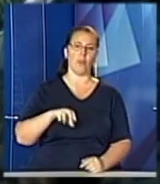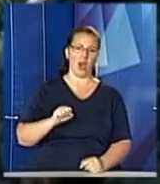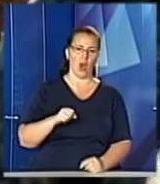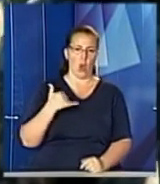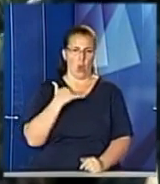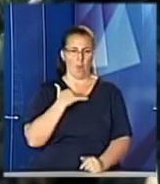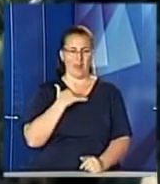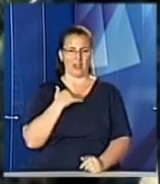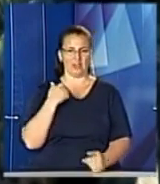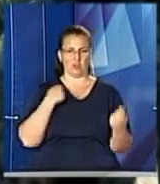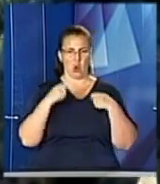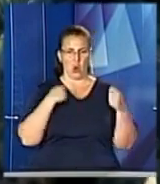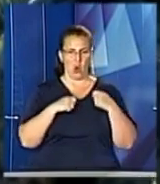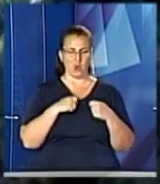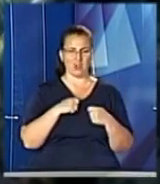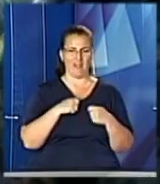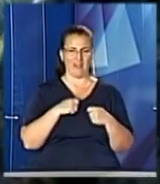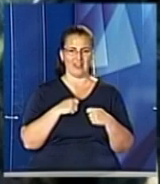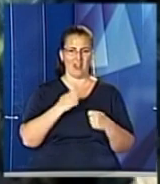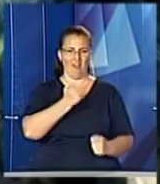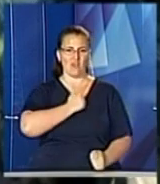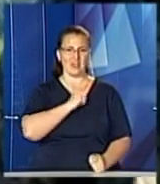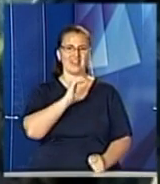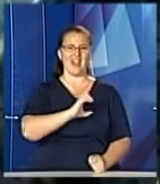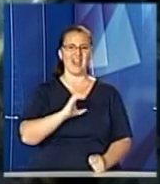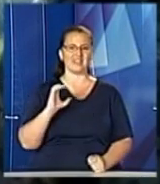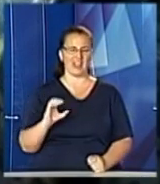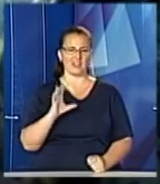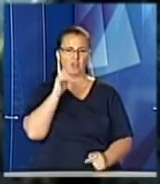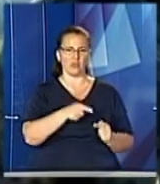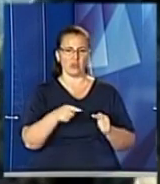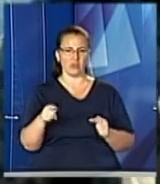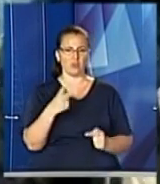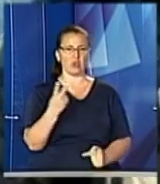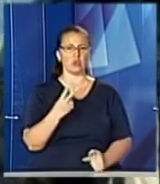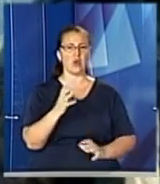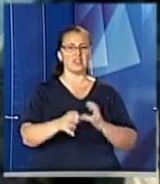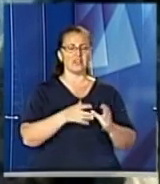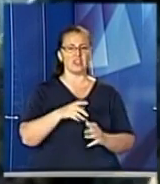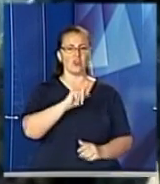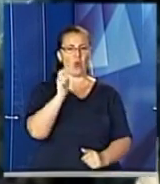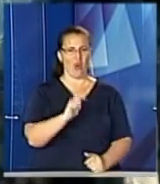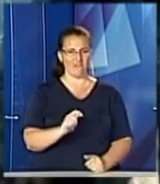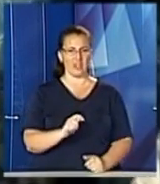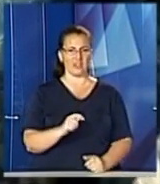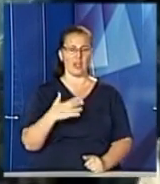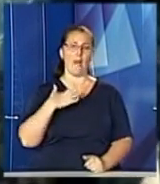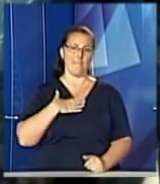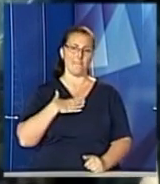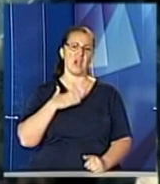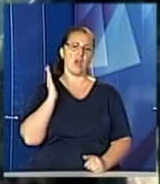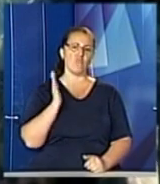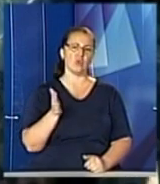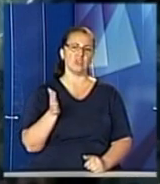СС, то є період Другої світової війни. Ми будемо